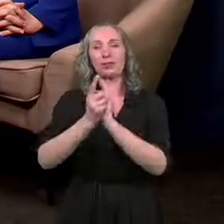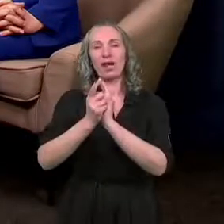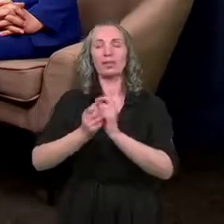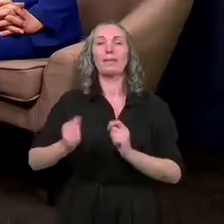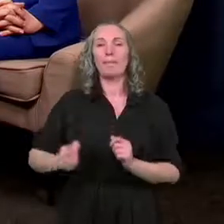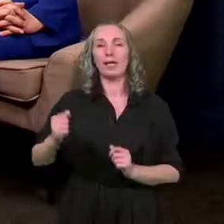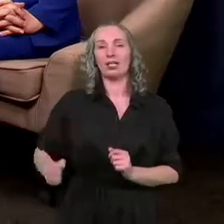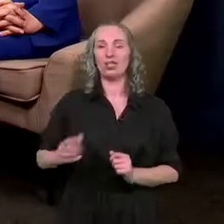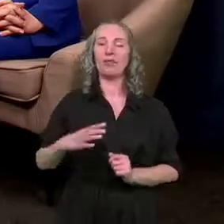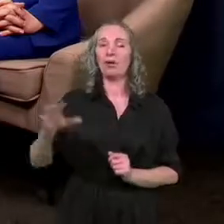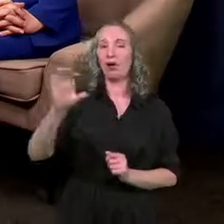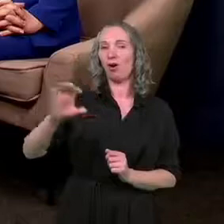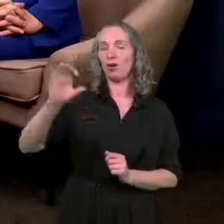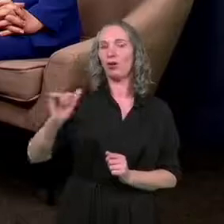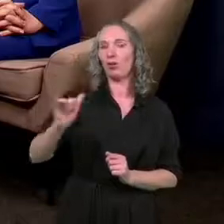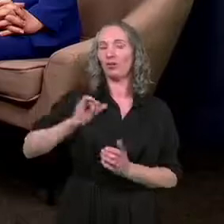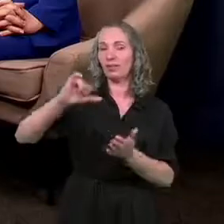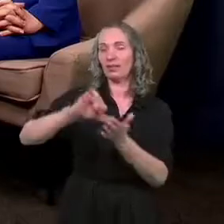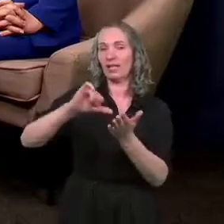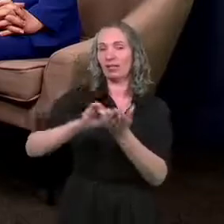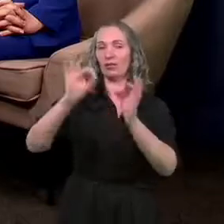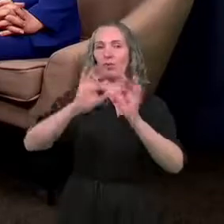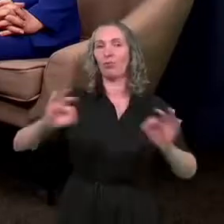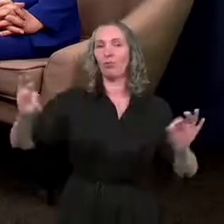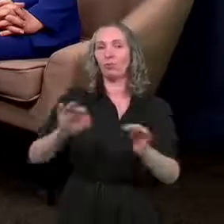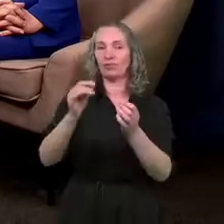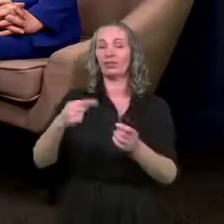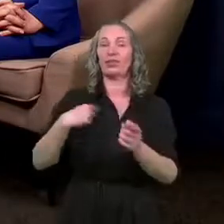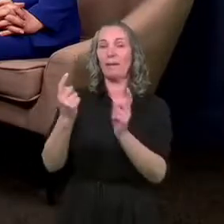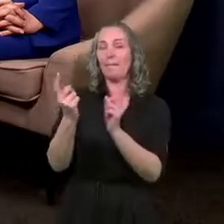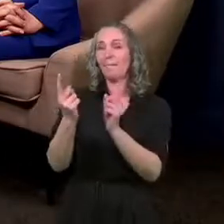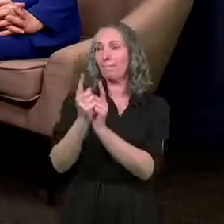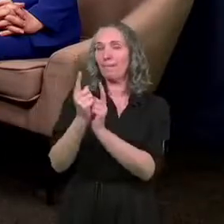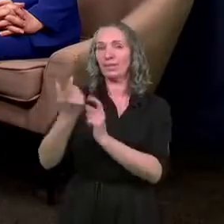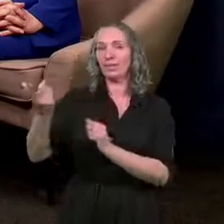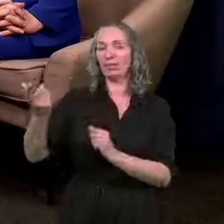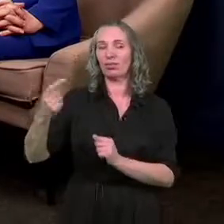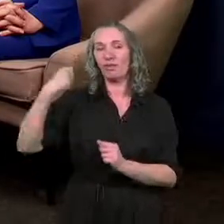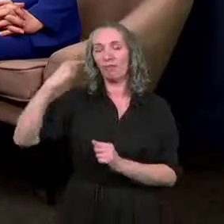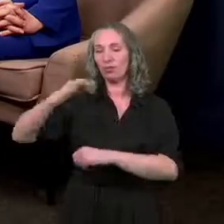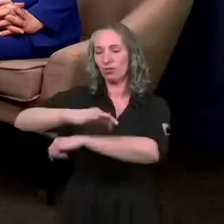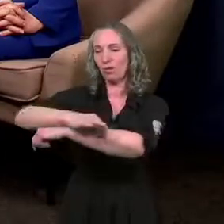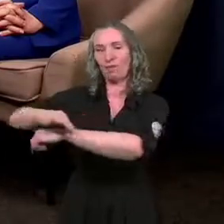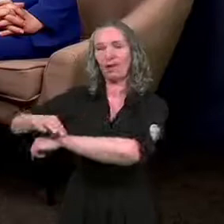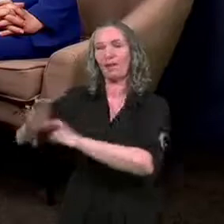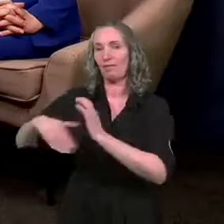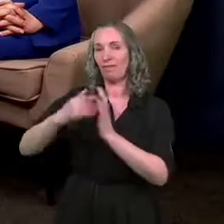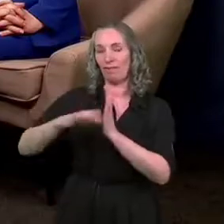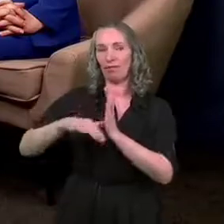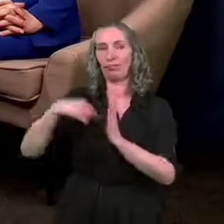oglądaliśmy Kujawskie Centrum Muzyki, które powstaje blisko Włocławka, właściwie u granic naszego miasta,